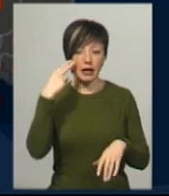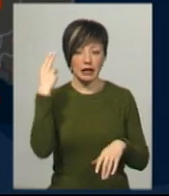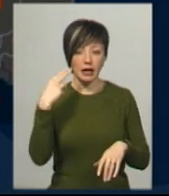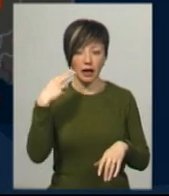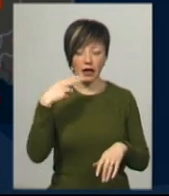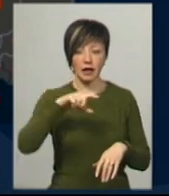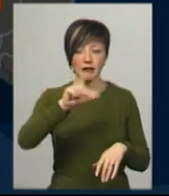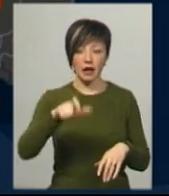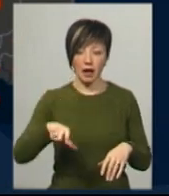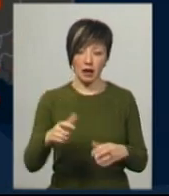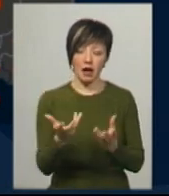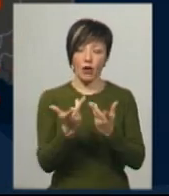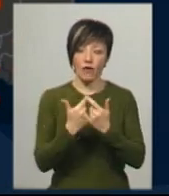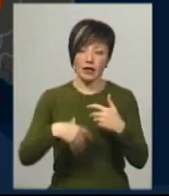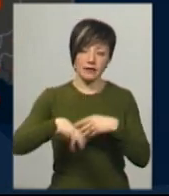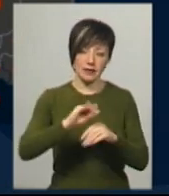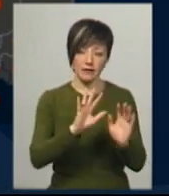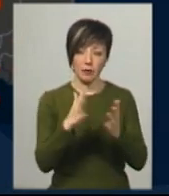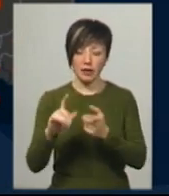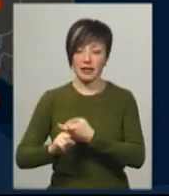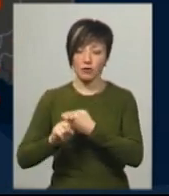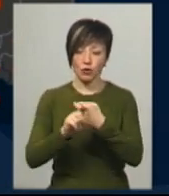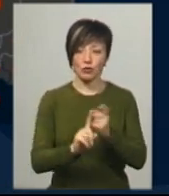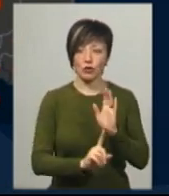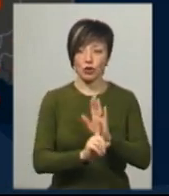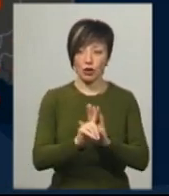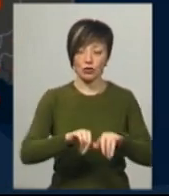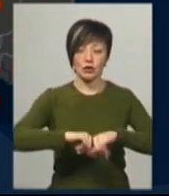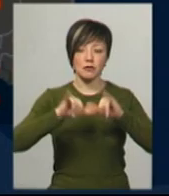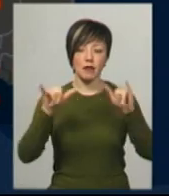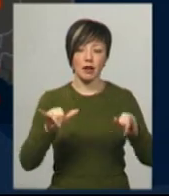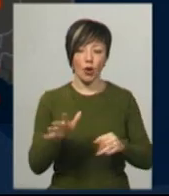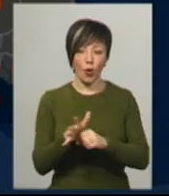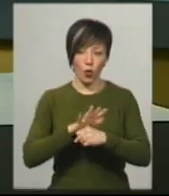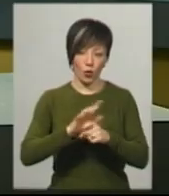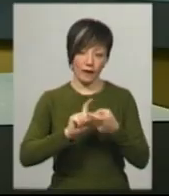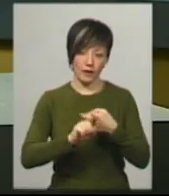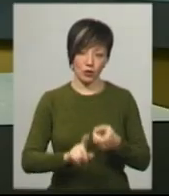та Італії. Це якщо рахувати всі випадки інфікування з початку спалаху коронавірусу.